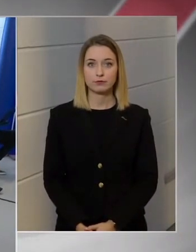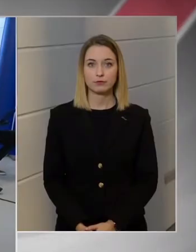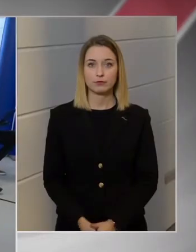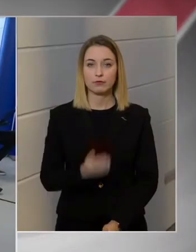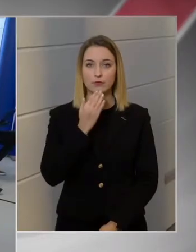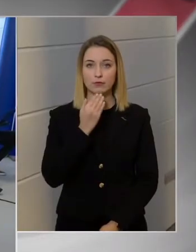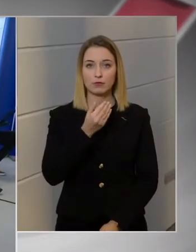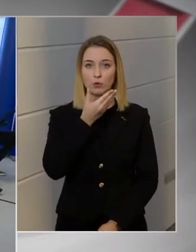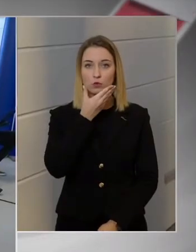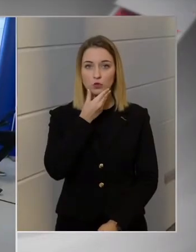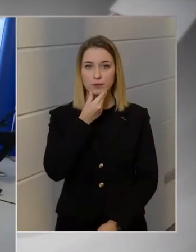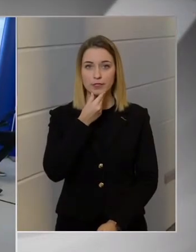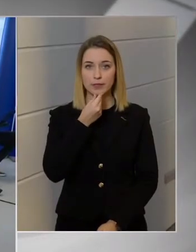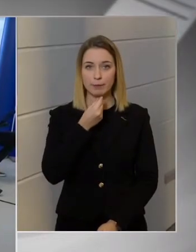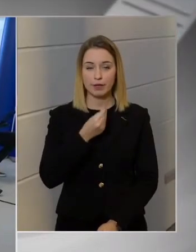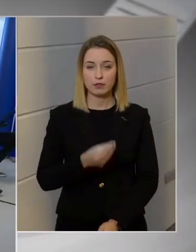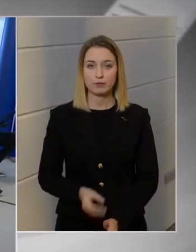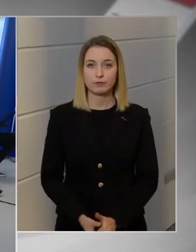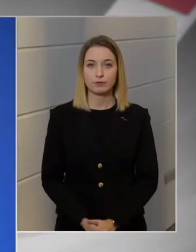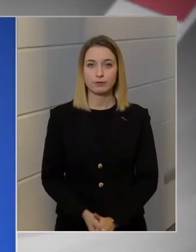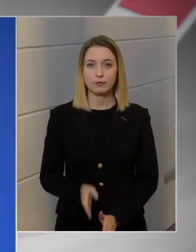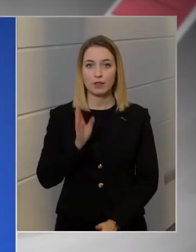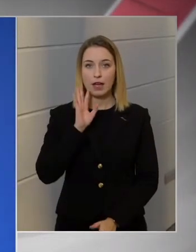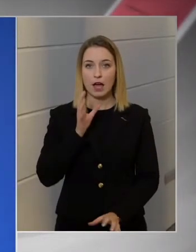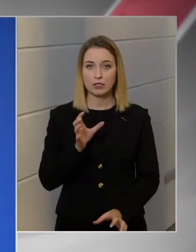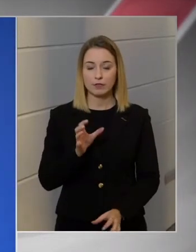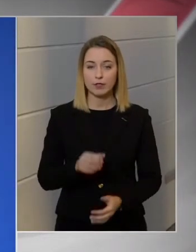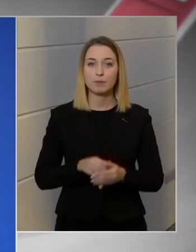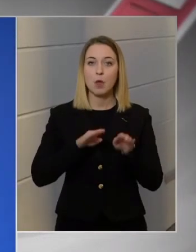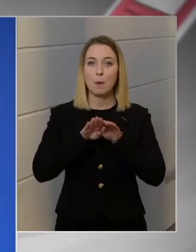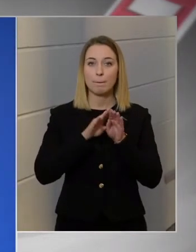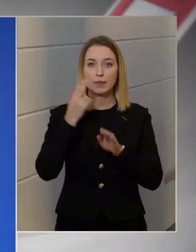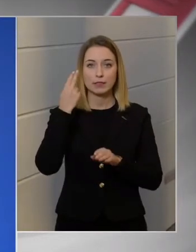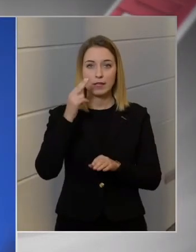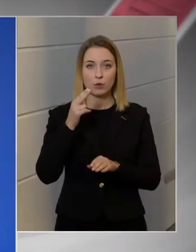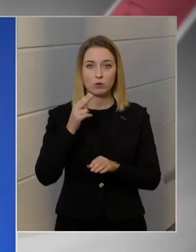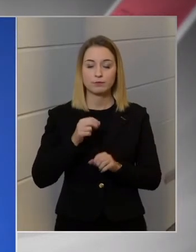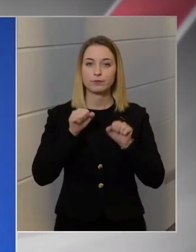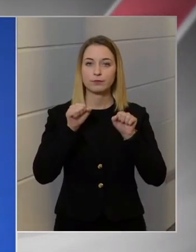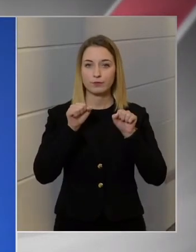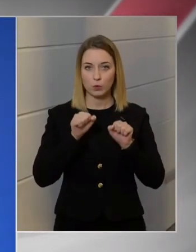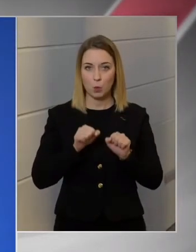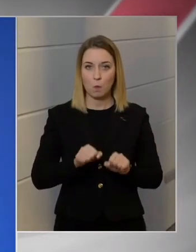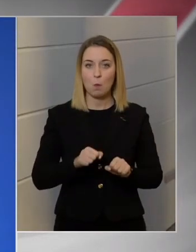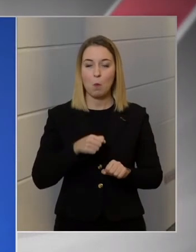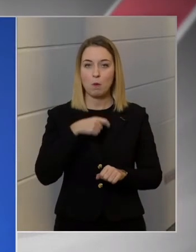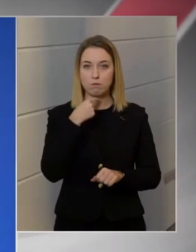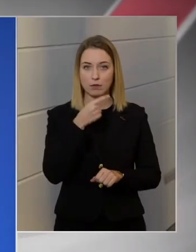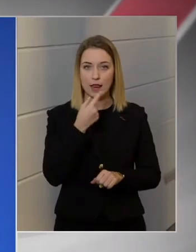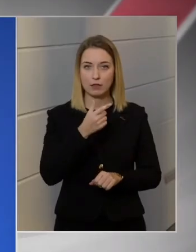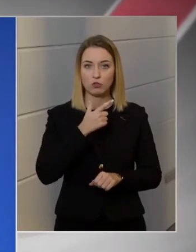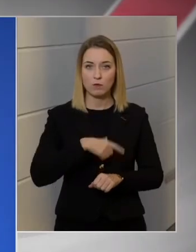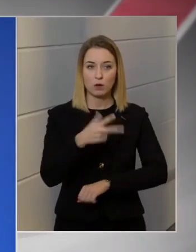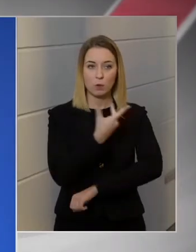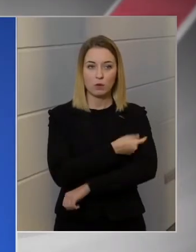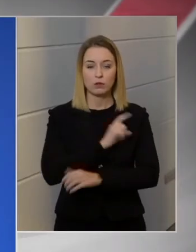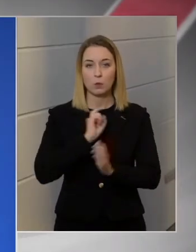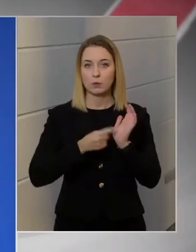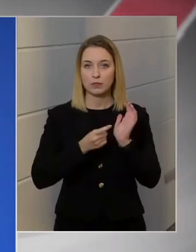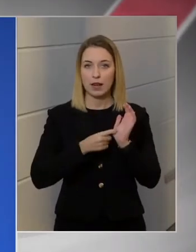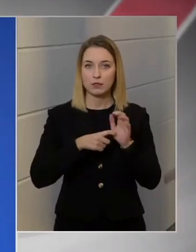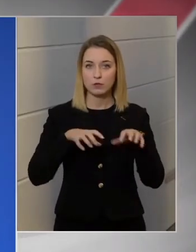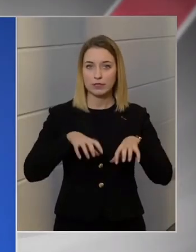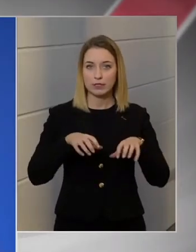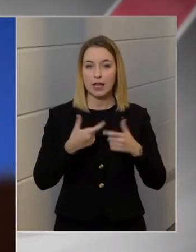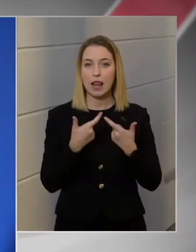Köszönöm szépen. Csóha Ildikó vagyok az ATV-től. Miniszter úr tette egy komoly bejelentést az oltások kötelezővétételének